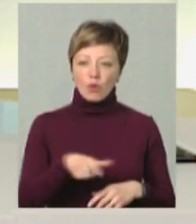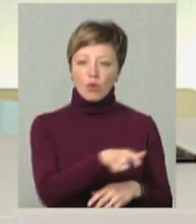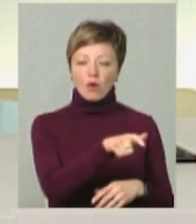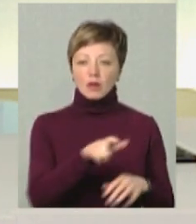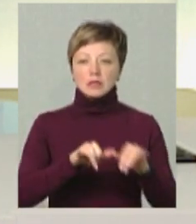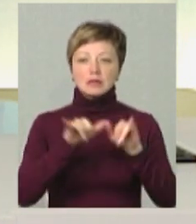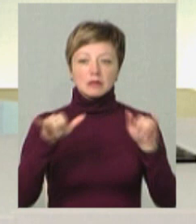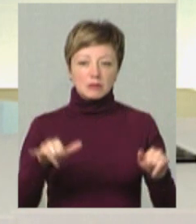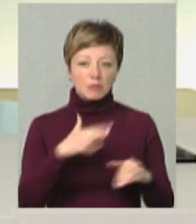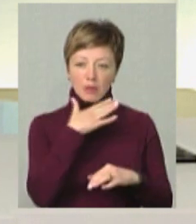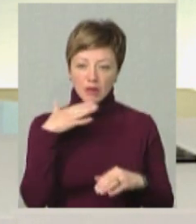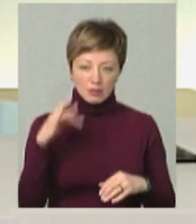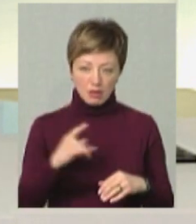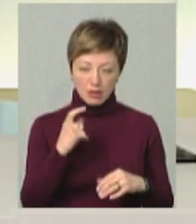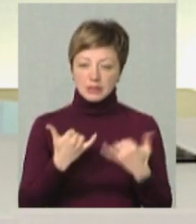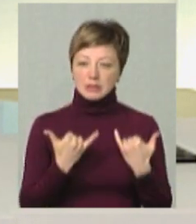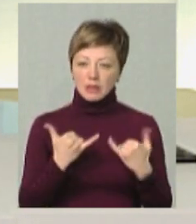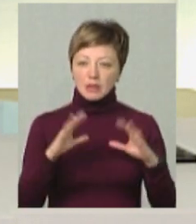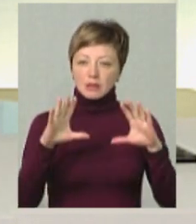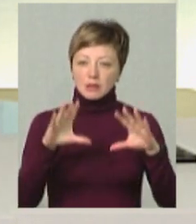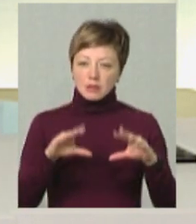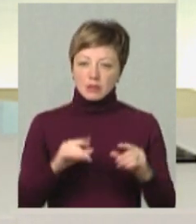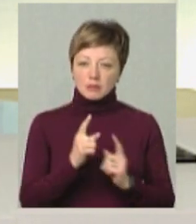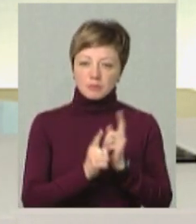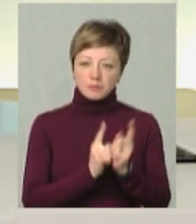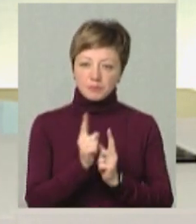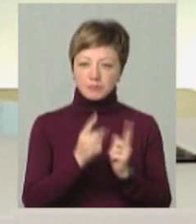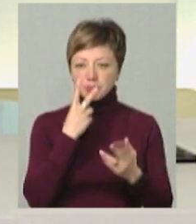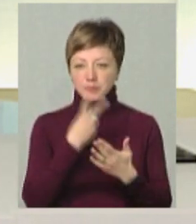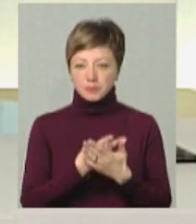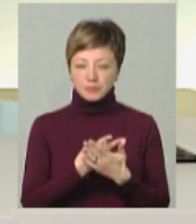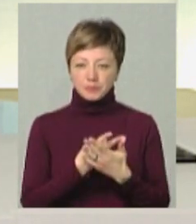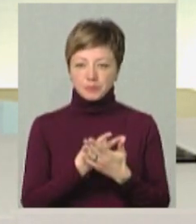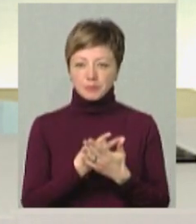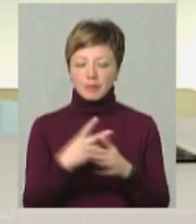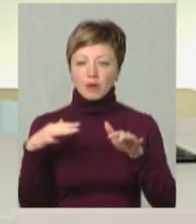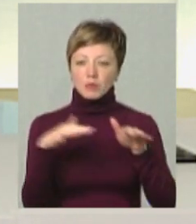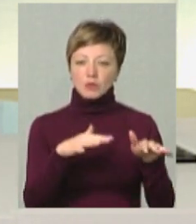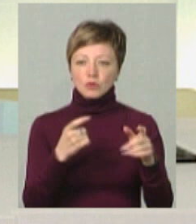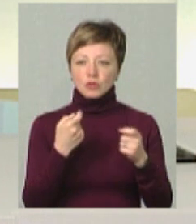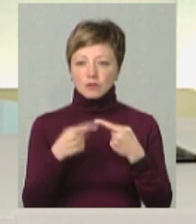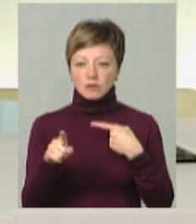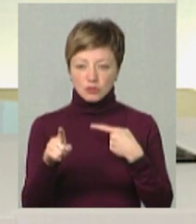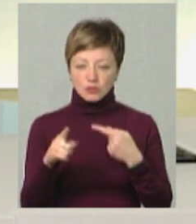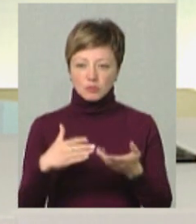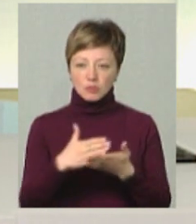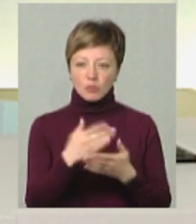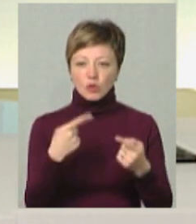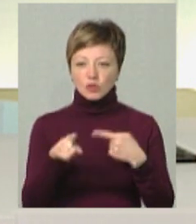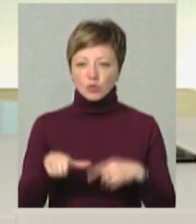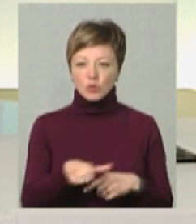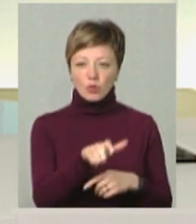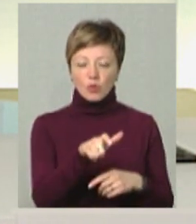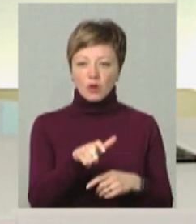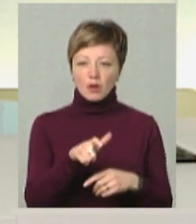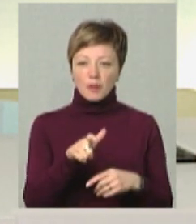він зріс в рази, скажімо так. Так, зараз у мене трохи перегруповується, ми бачимо, потік йде трошки в іншої стороні, по інших дорогах,